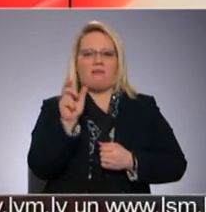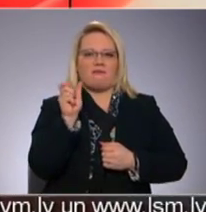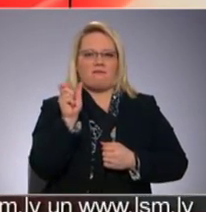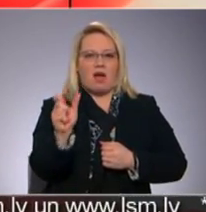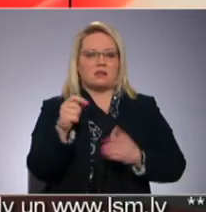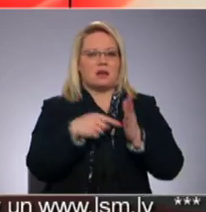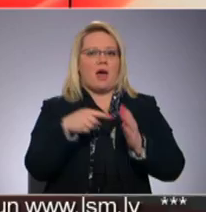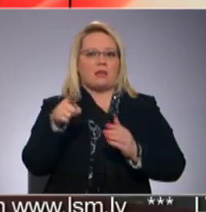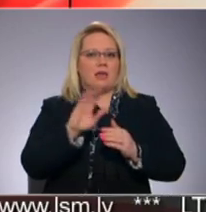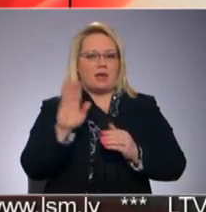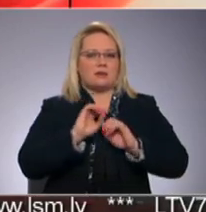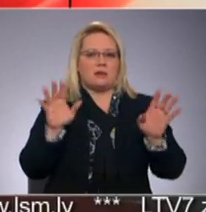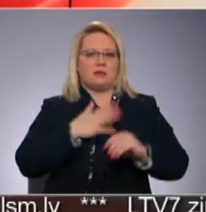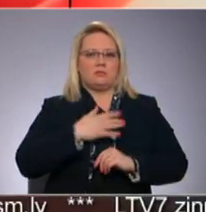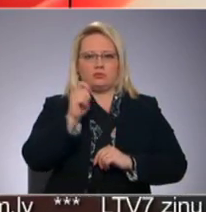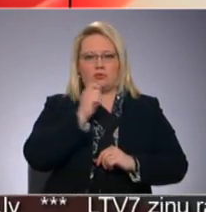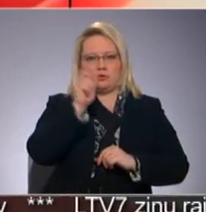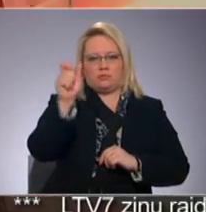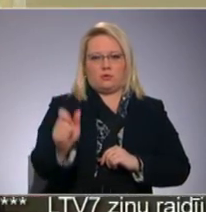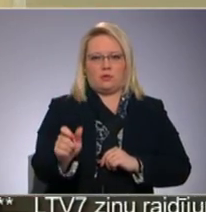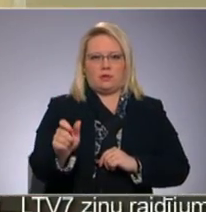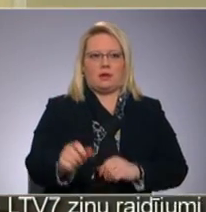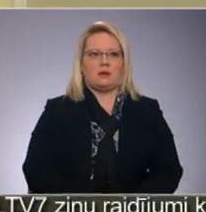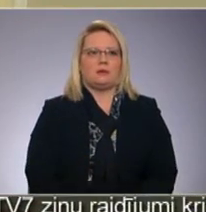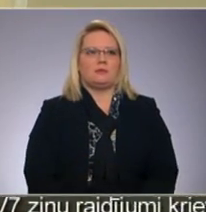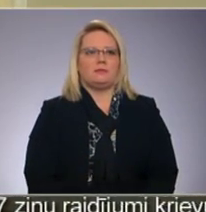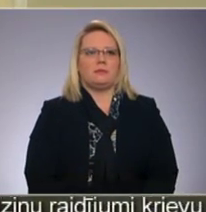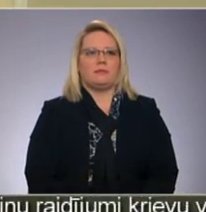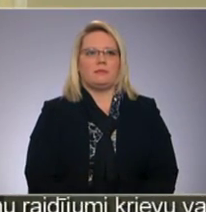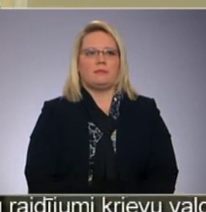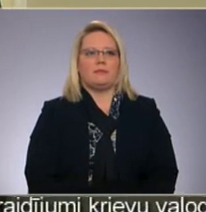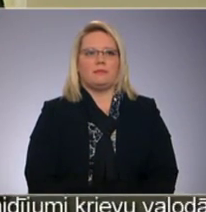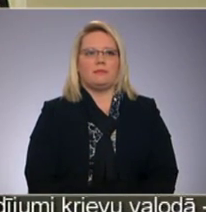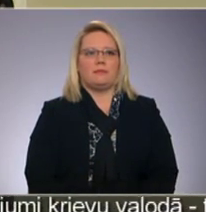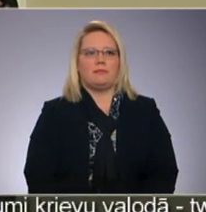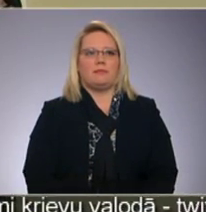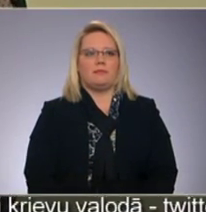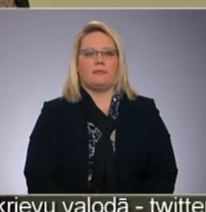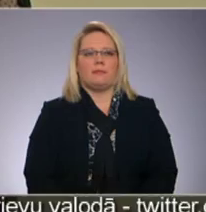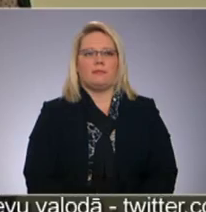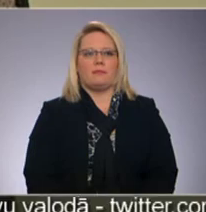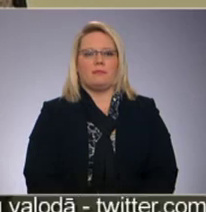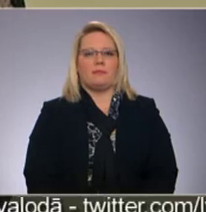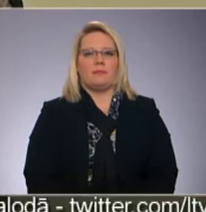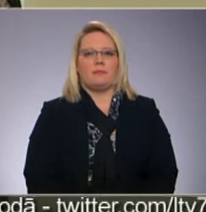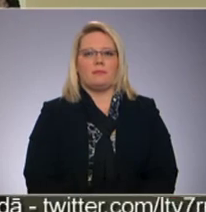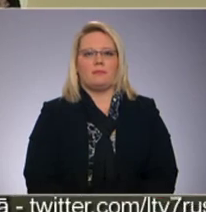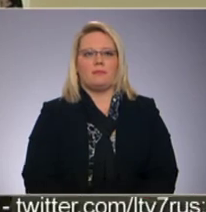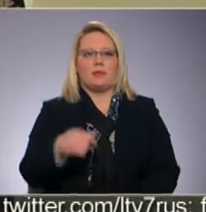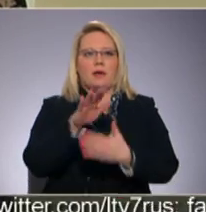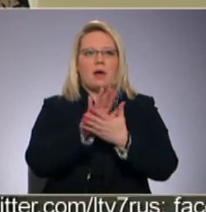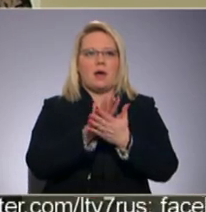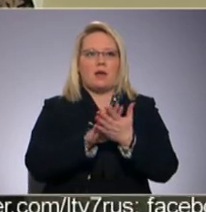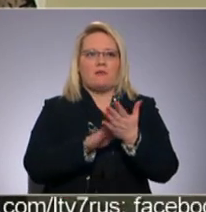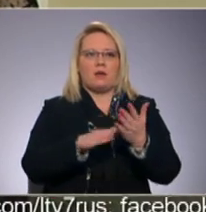Kādi tie ir? Stāstā netbērto. Evo jau paga bērts, vai fēr pazidi. Uztaisīs līdz hospatiņu? Atvaino,